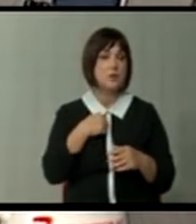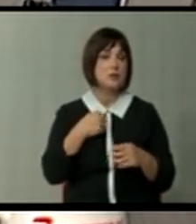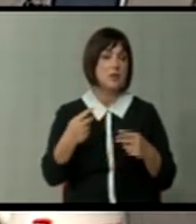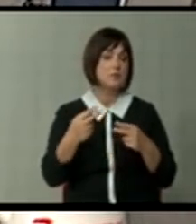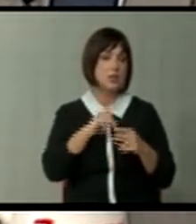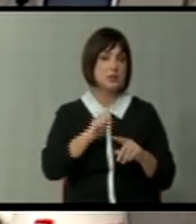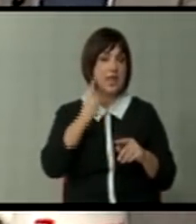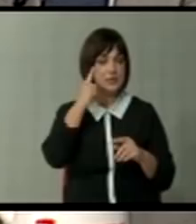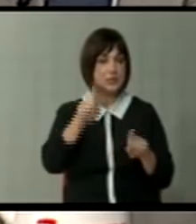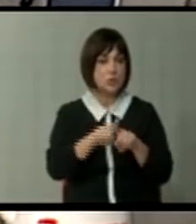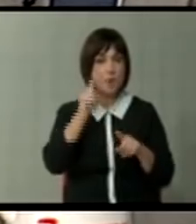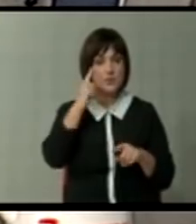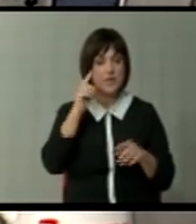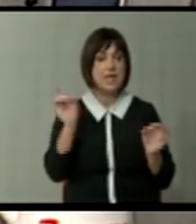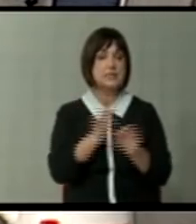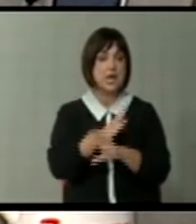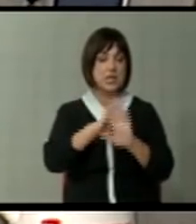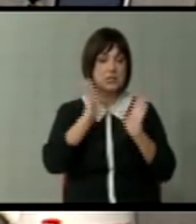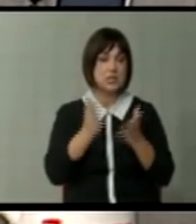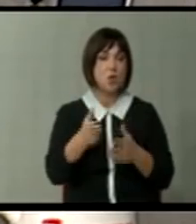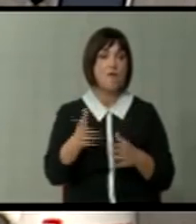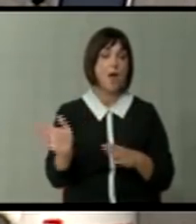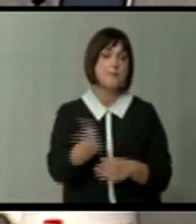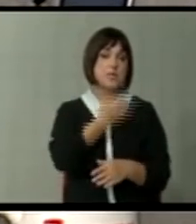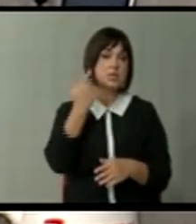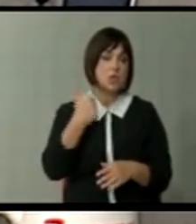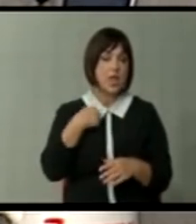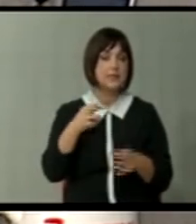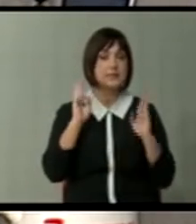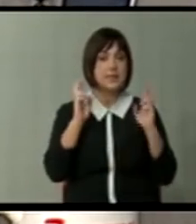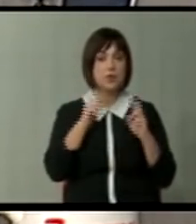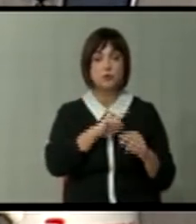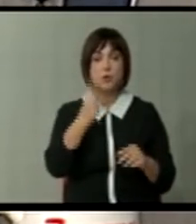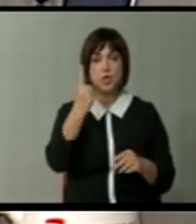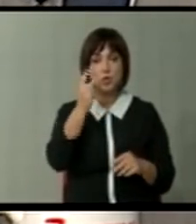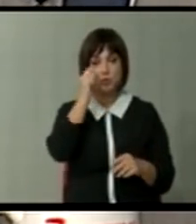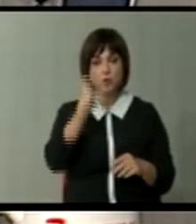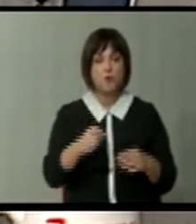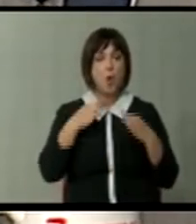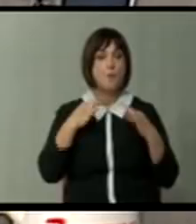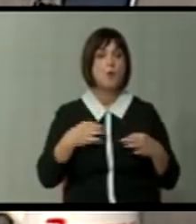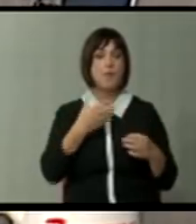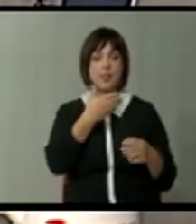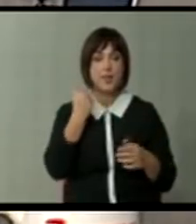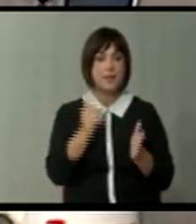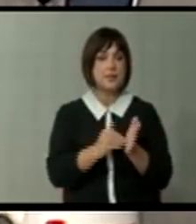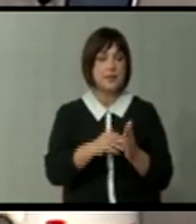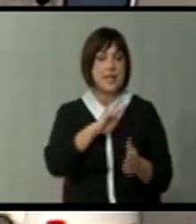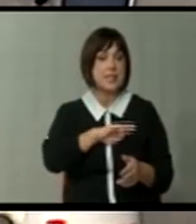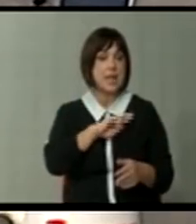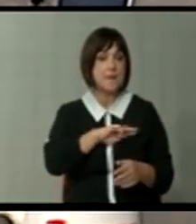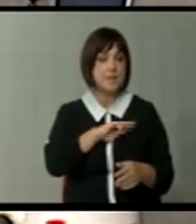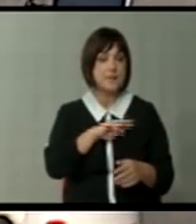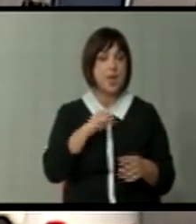неистомислениците. Засреќа се, ето тоа сега е. Минато јас се надевам дека ниту еден човек, ниту еден професор нема да треба да ги трпи